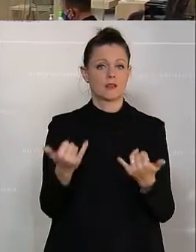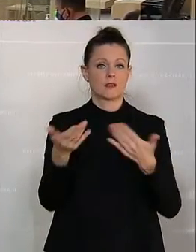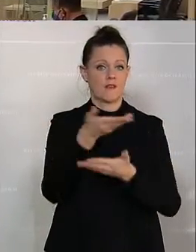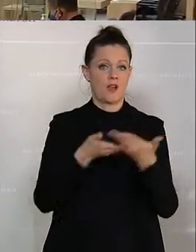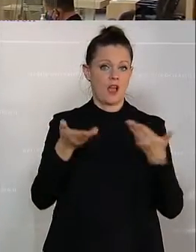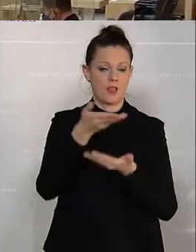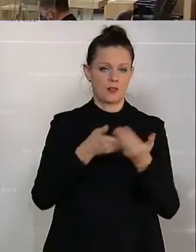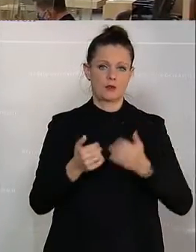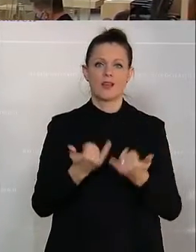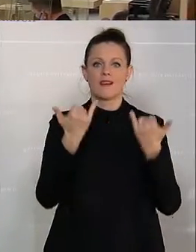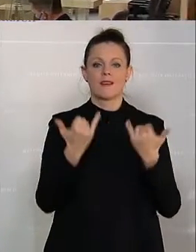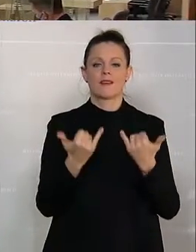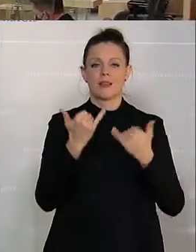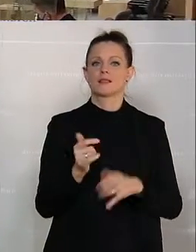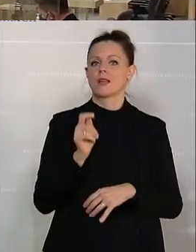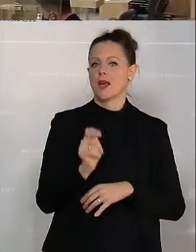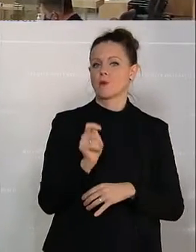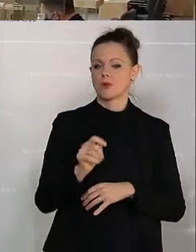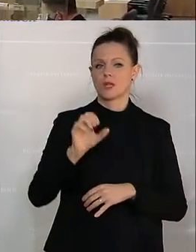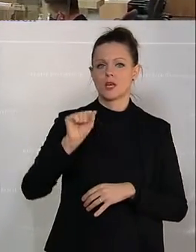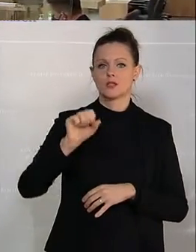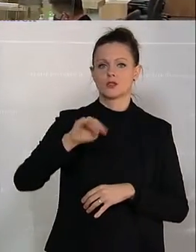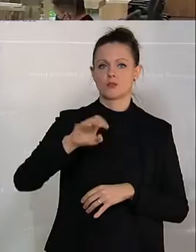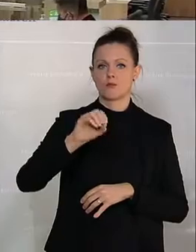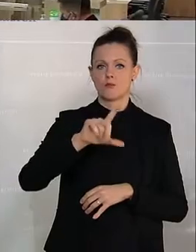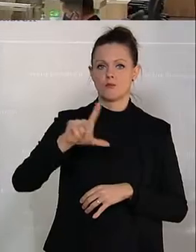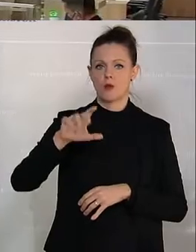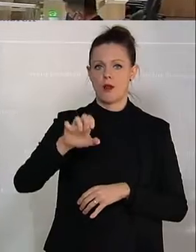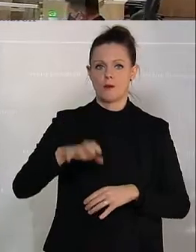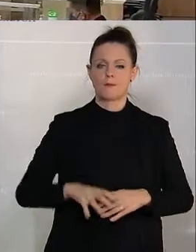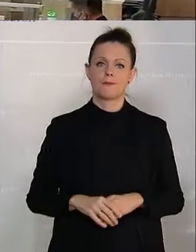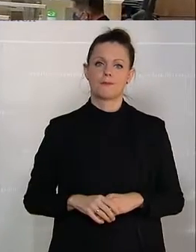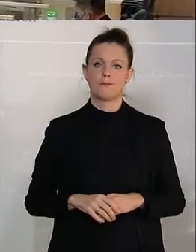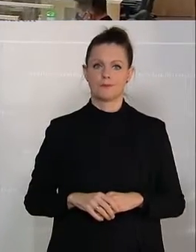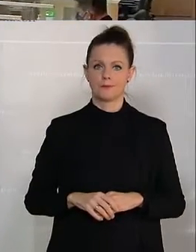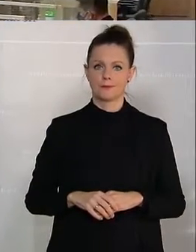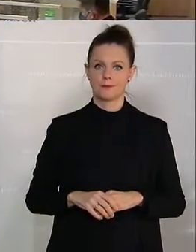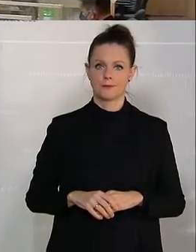-Facharzt und Universitätsprofessor aus Graz.